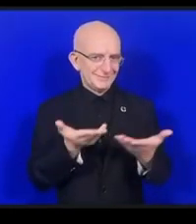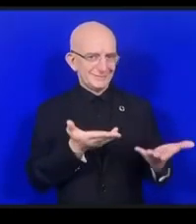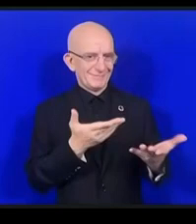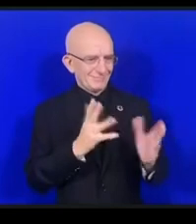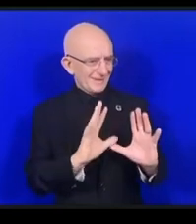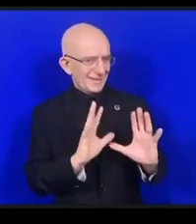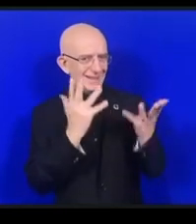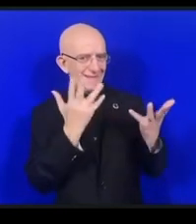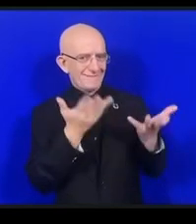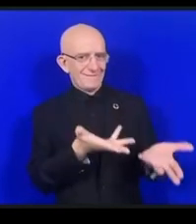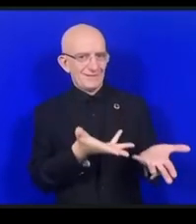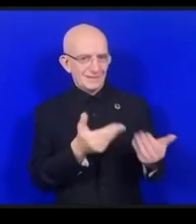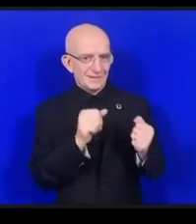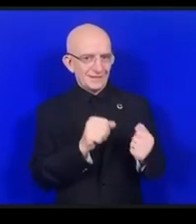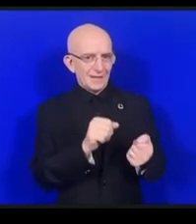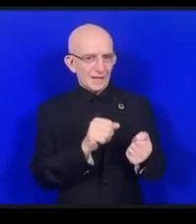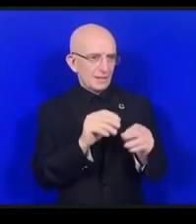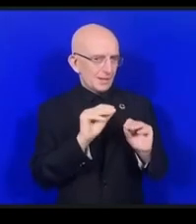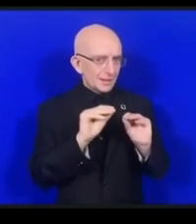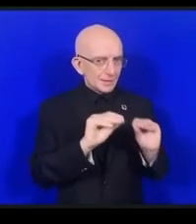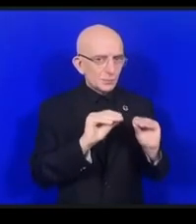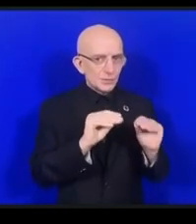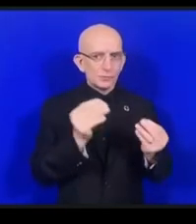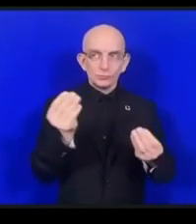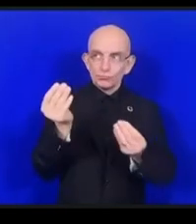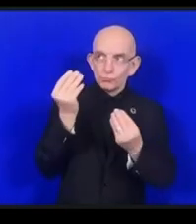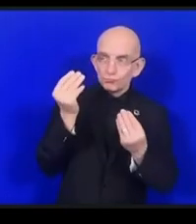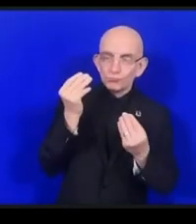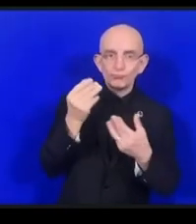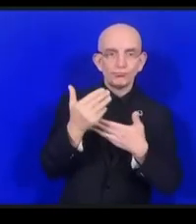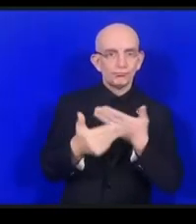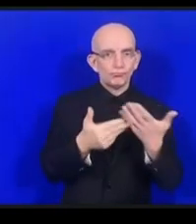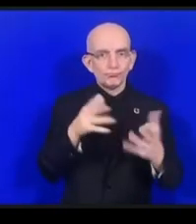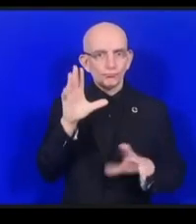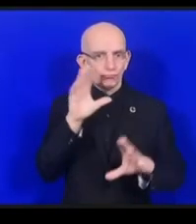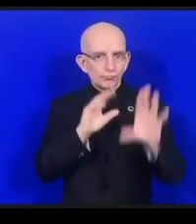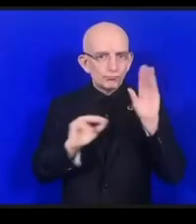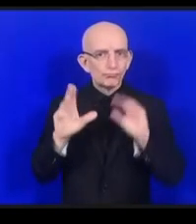教育へのアクセスにも関係します情報へのアクセスにも関係します